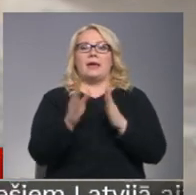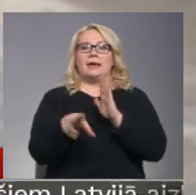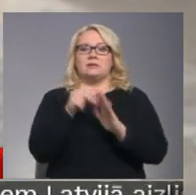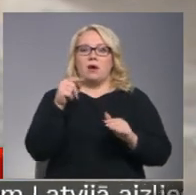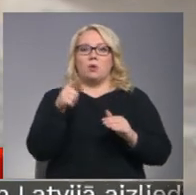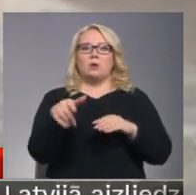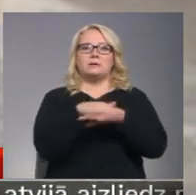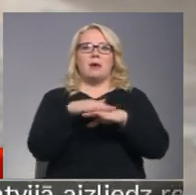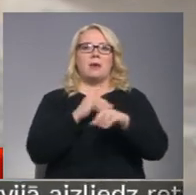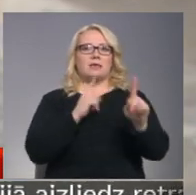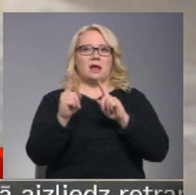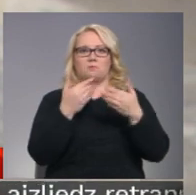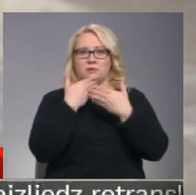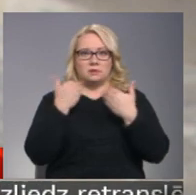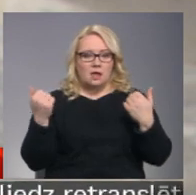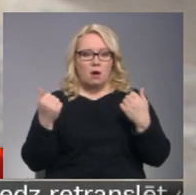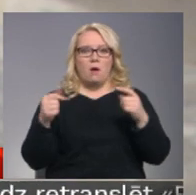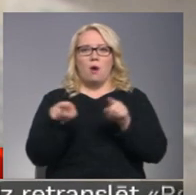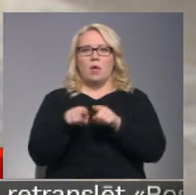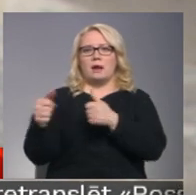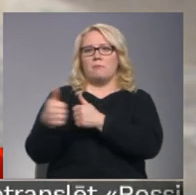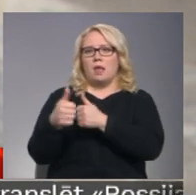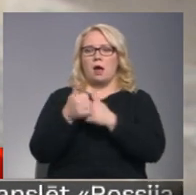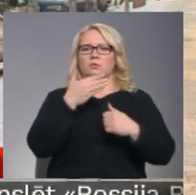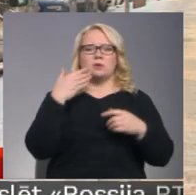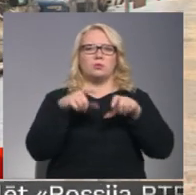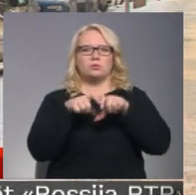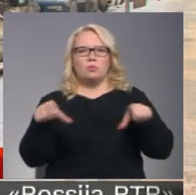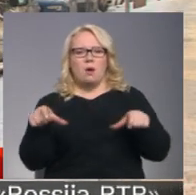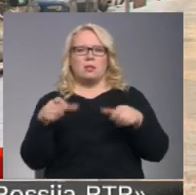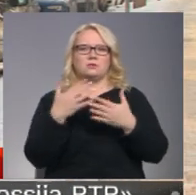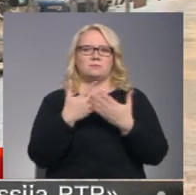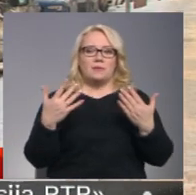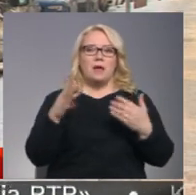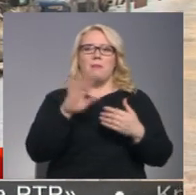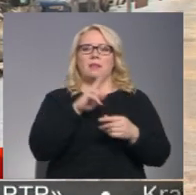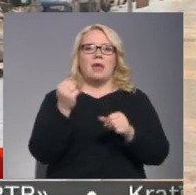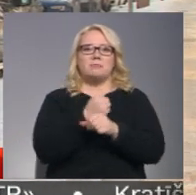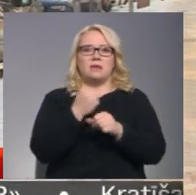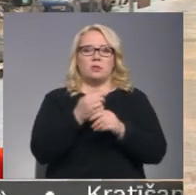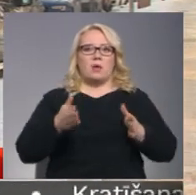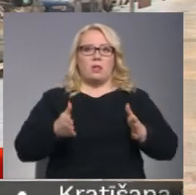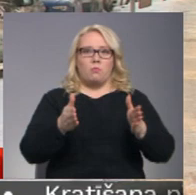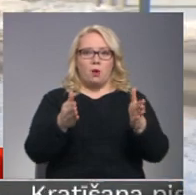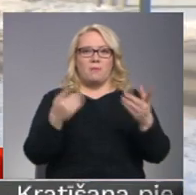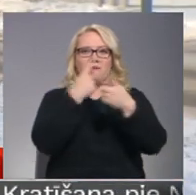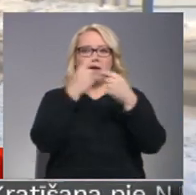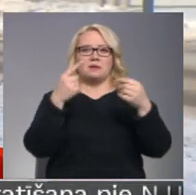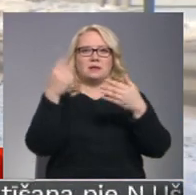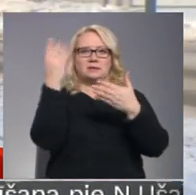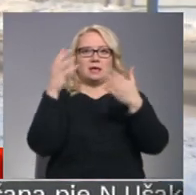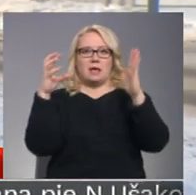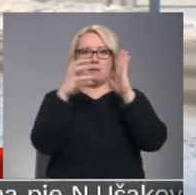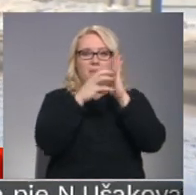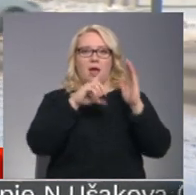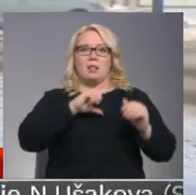sabiedriskais transports, kā arī blakus neatrodas izglītības iestādes. Par neapstrādāto ielas posmu vēsta ceļa zīme. Latvijas